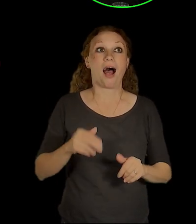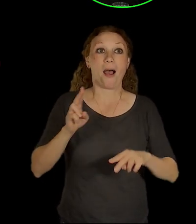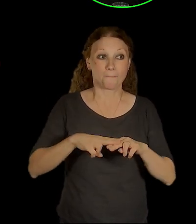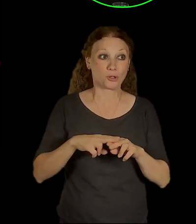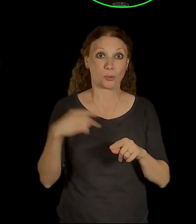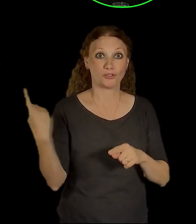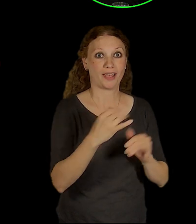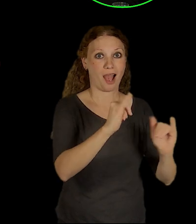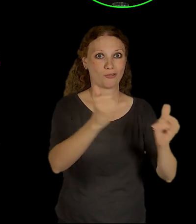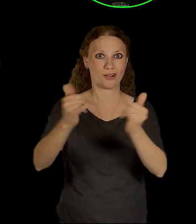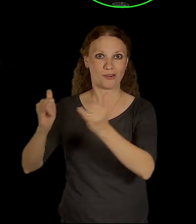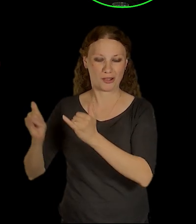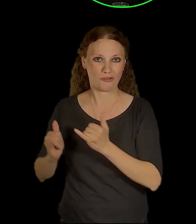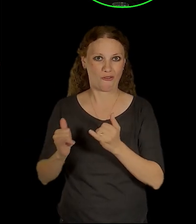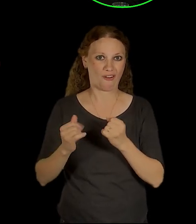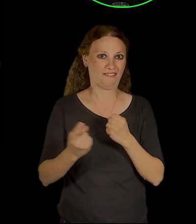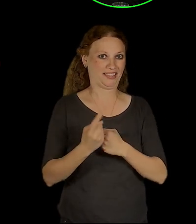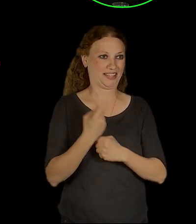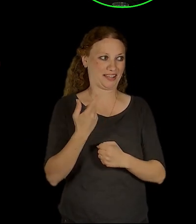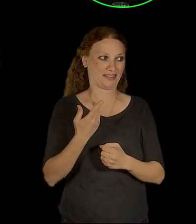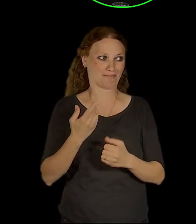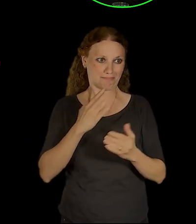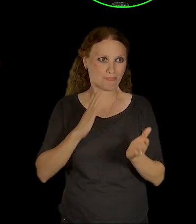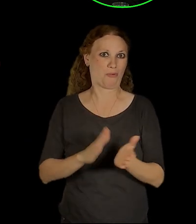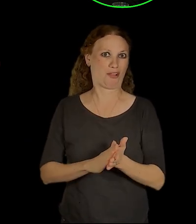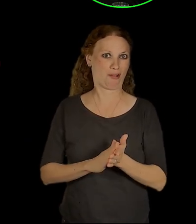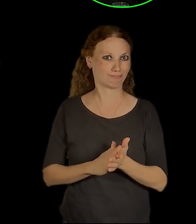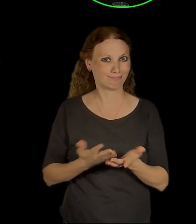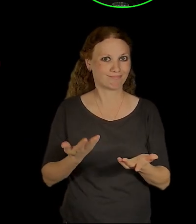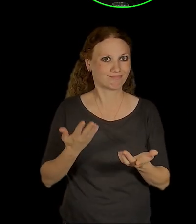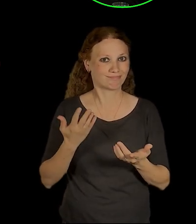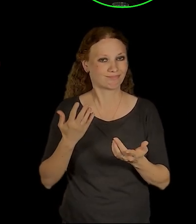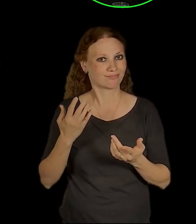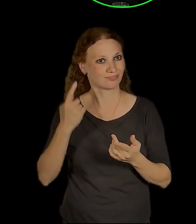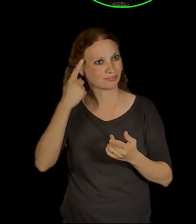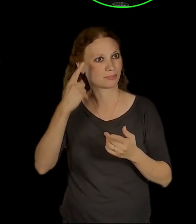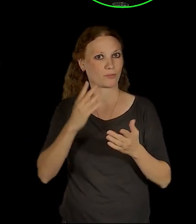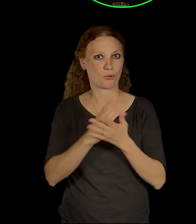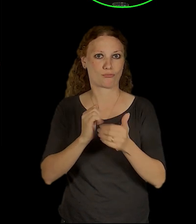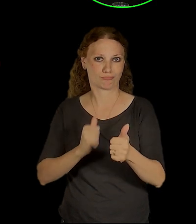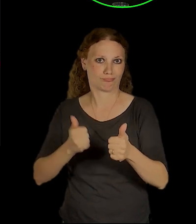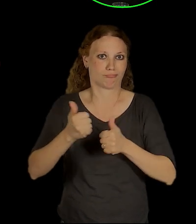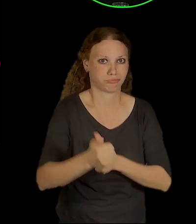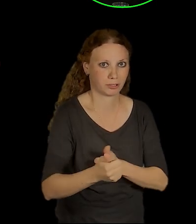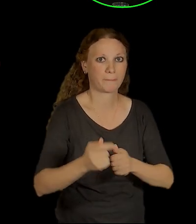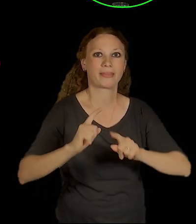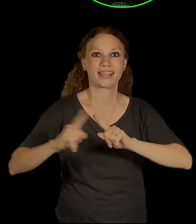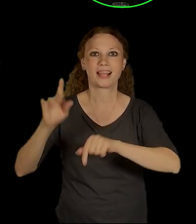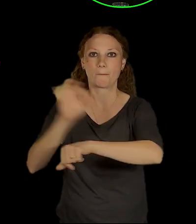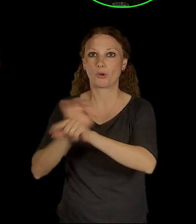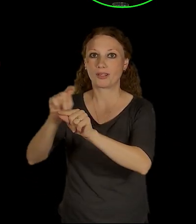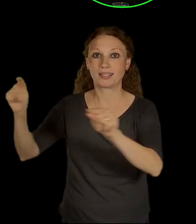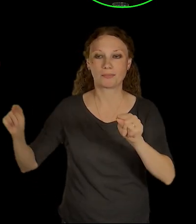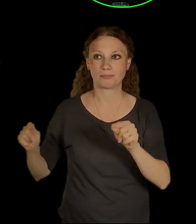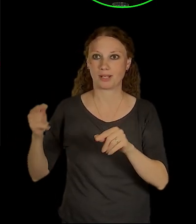ten projekt předběhl řadu těch dílších investic a vlastně jsme dohnali a předehnali některé ty jednotlivé